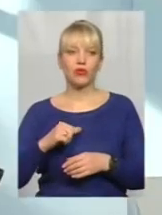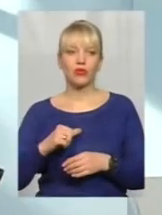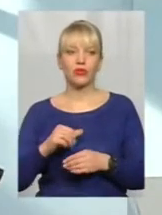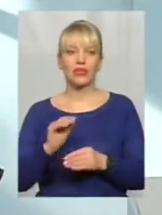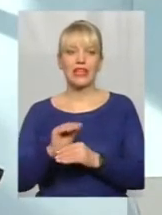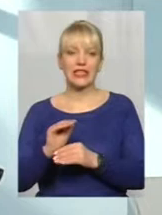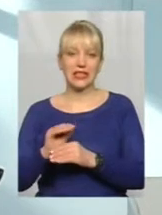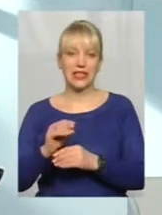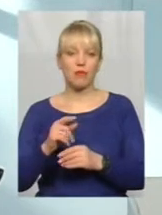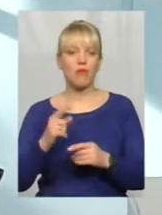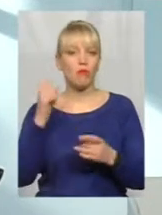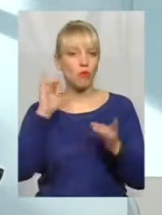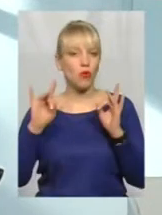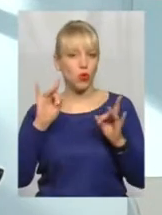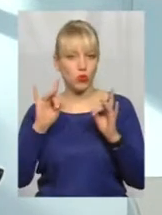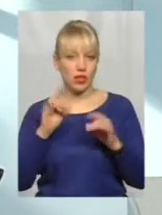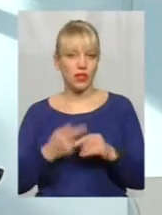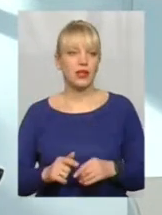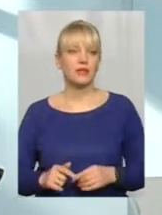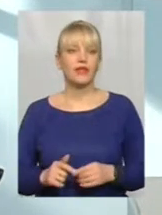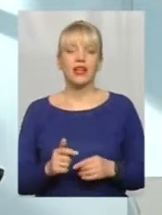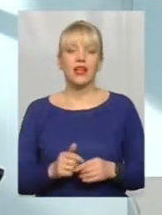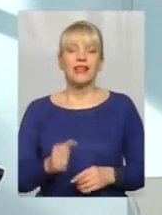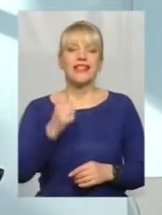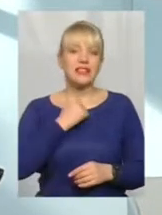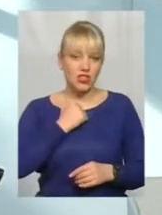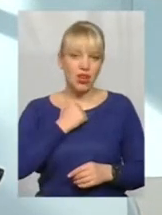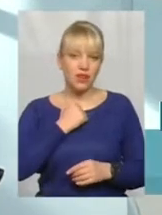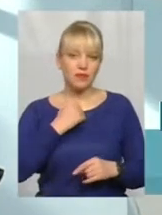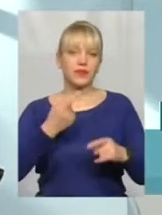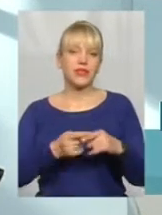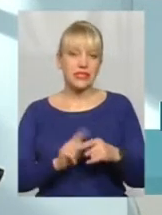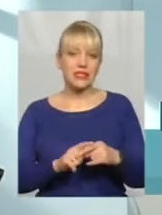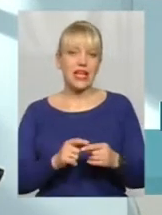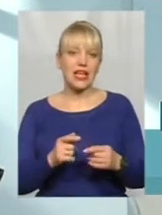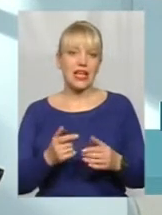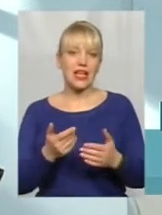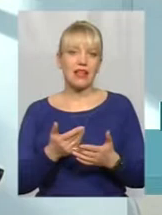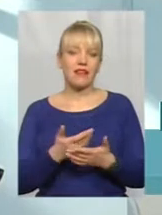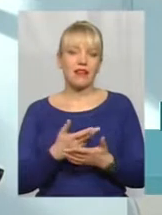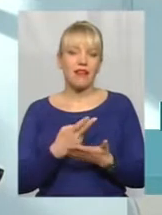На жаль, це явище, яке не сьогоднішнє.